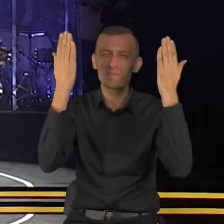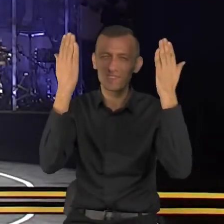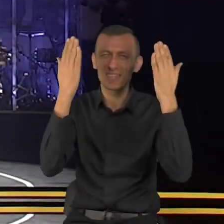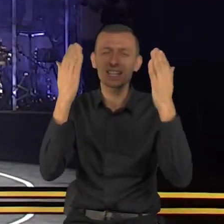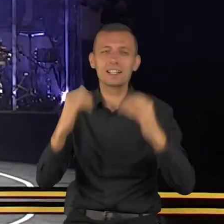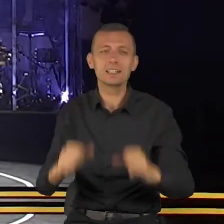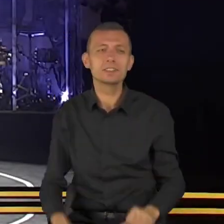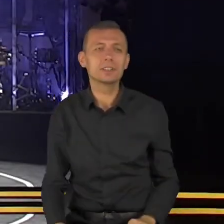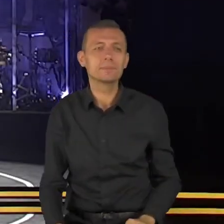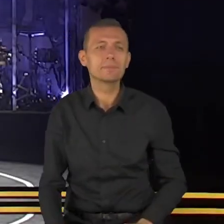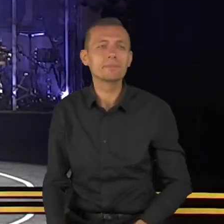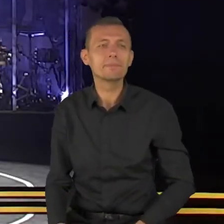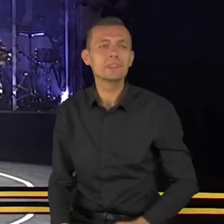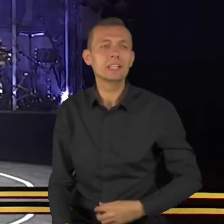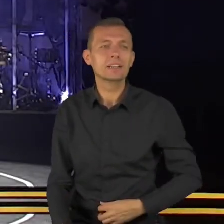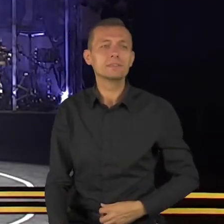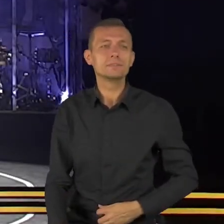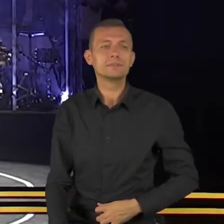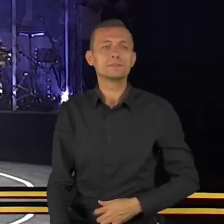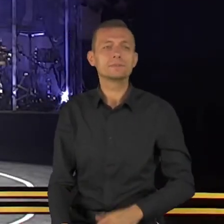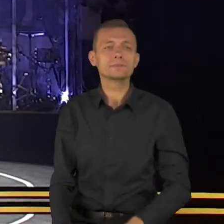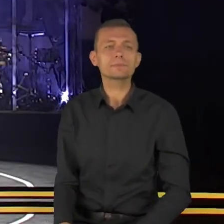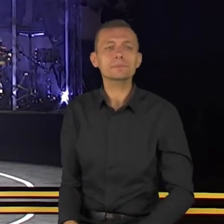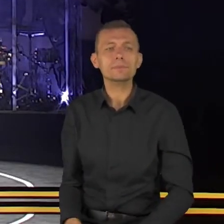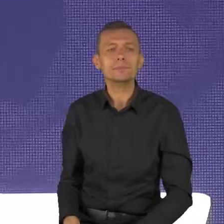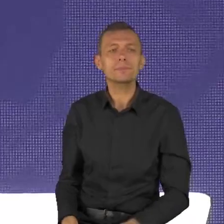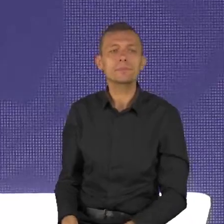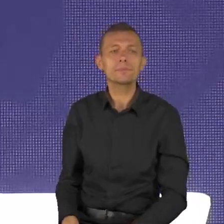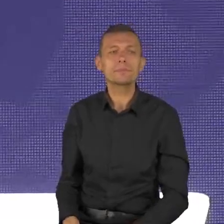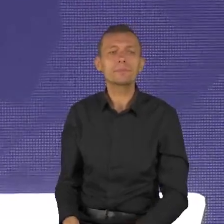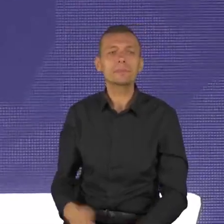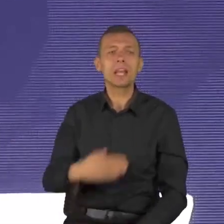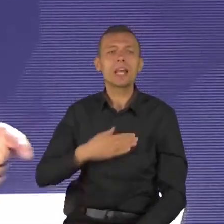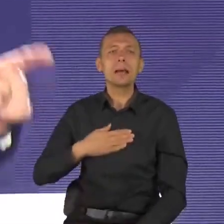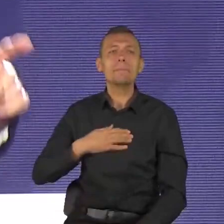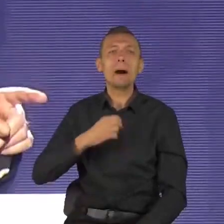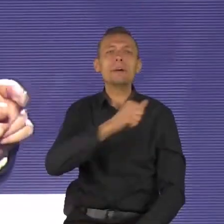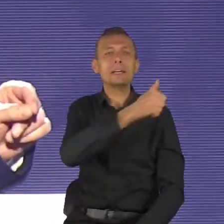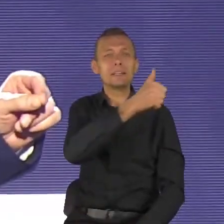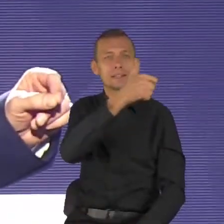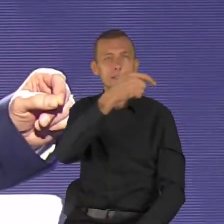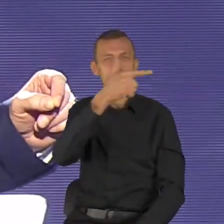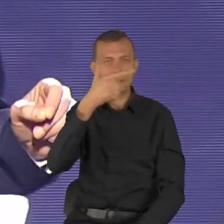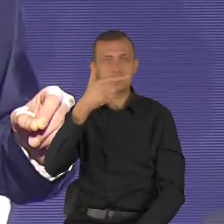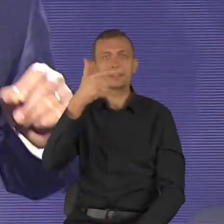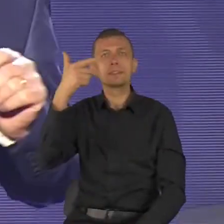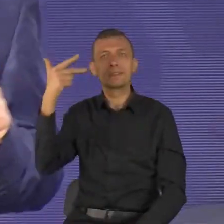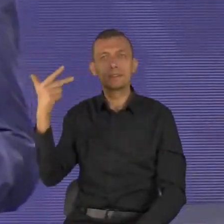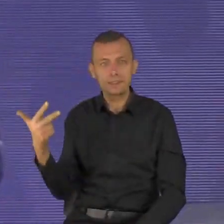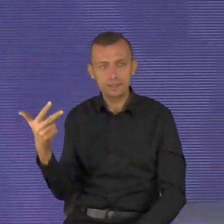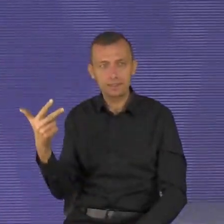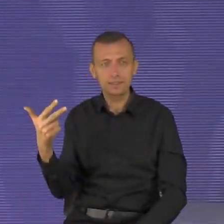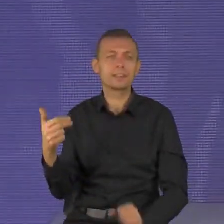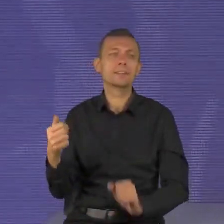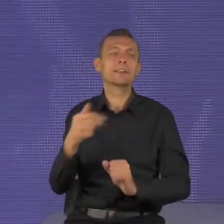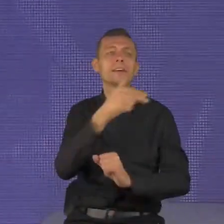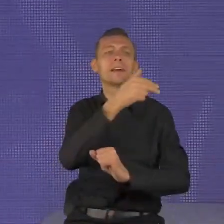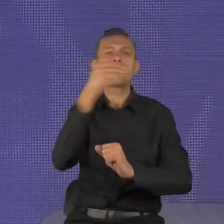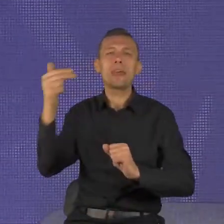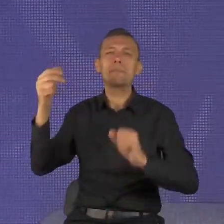Po raz trzeci dzisiaj spotykamy się, by kontynuować temat zatytułowany Gdy już mam